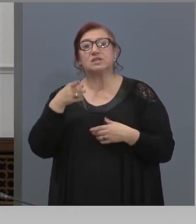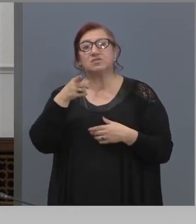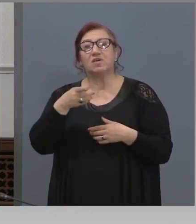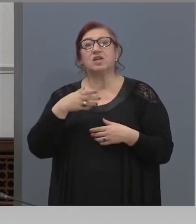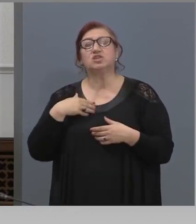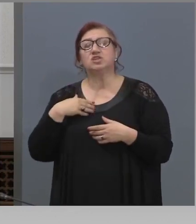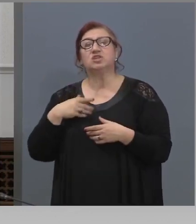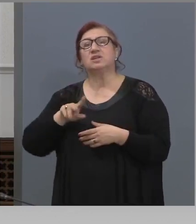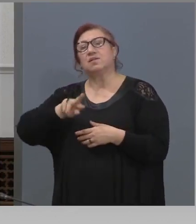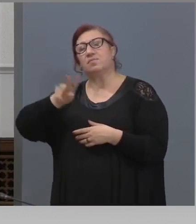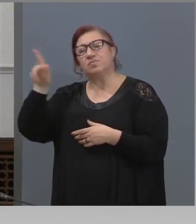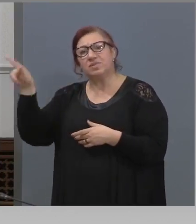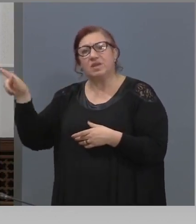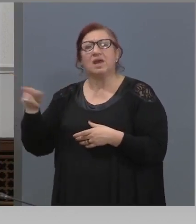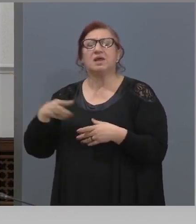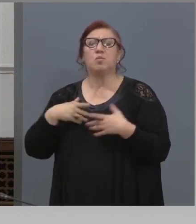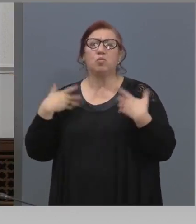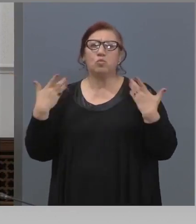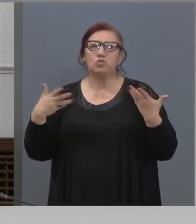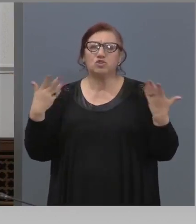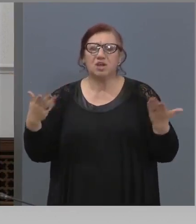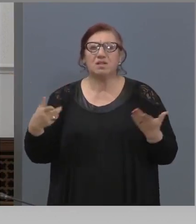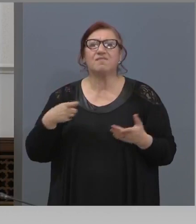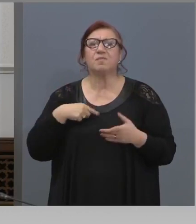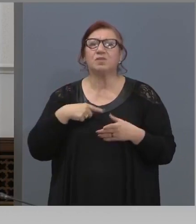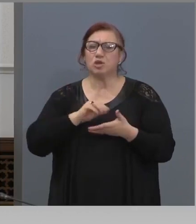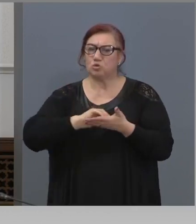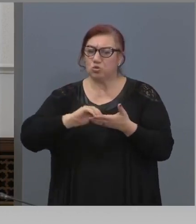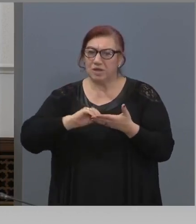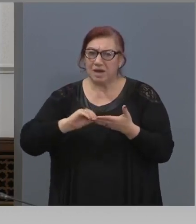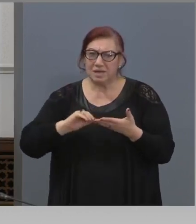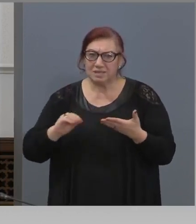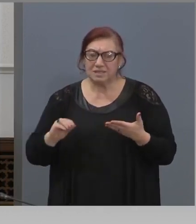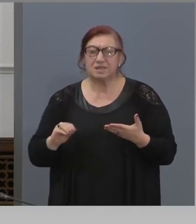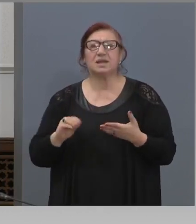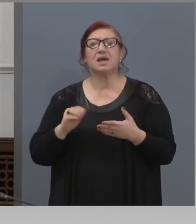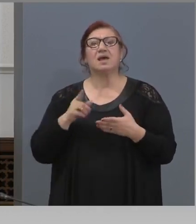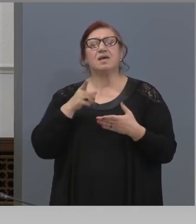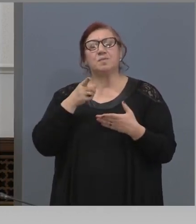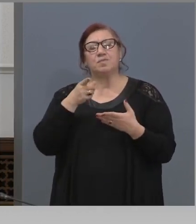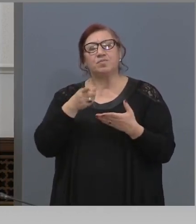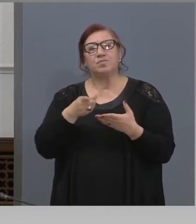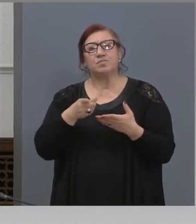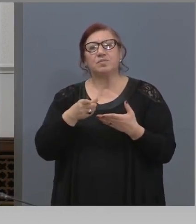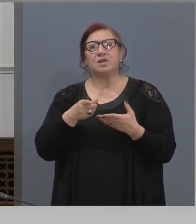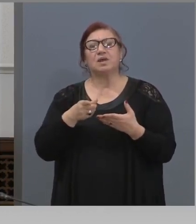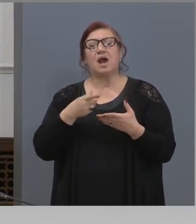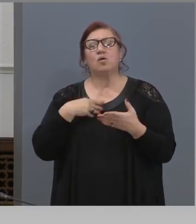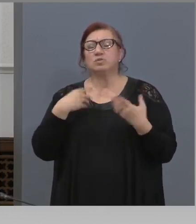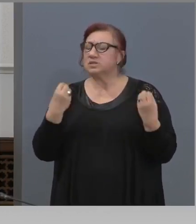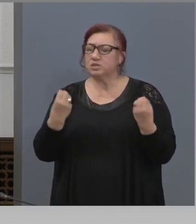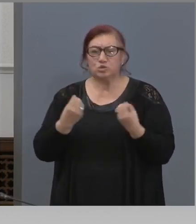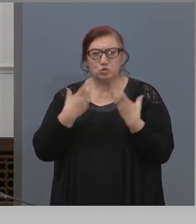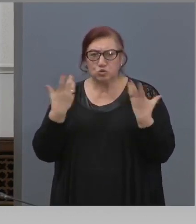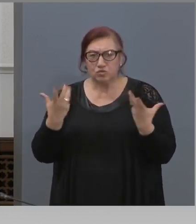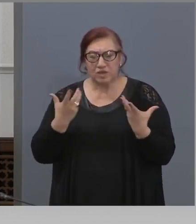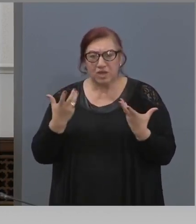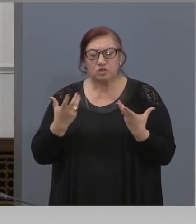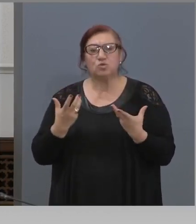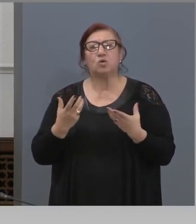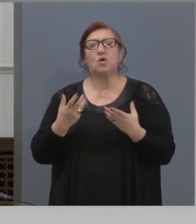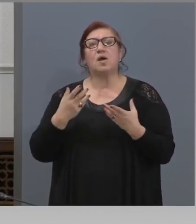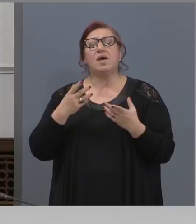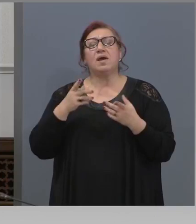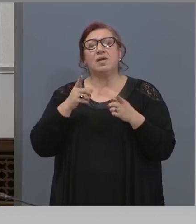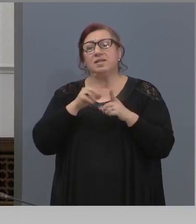да на вас, уважаеми журналисти, правдиво да отразявате това, което се случва. На